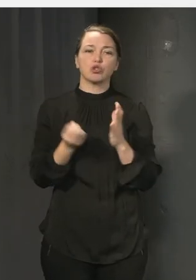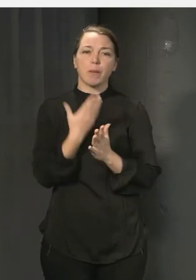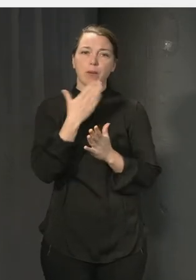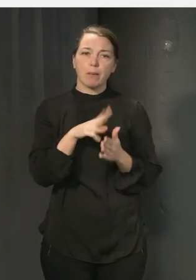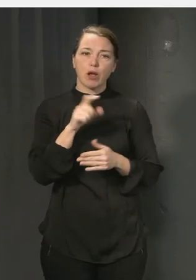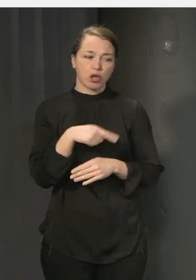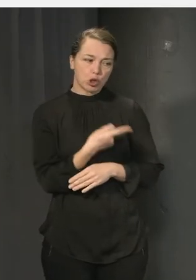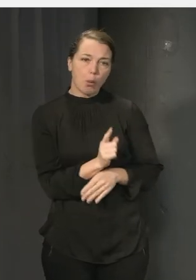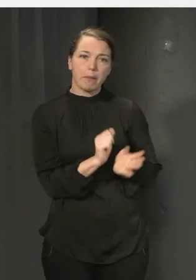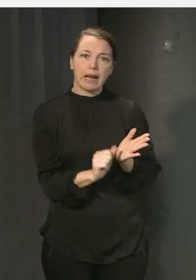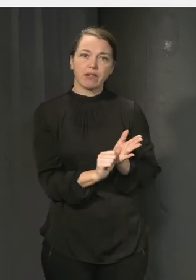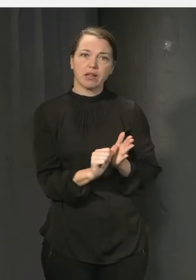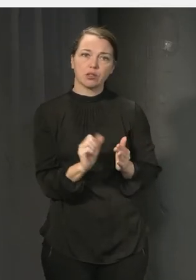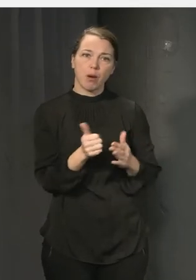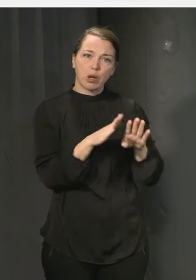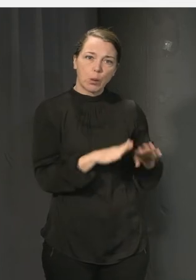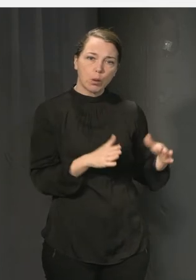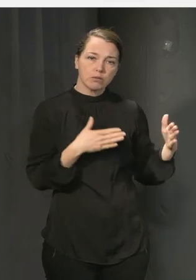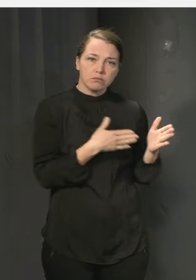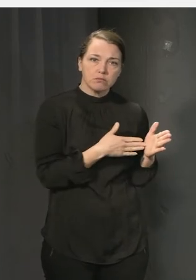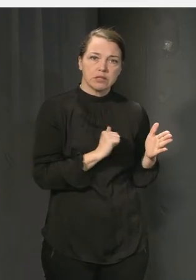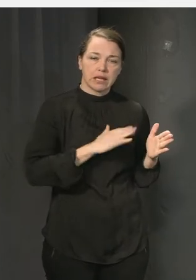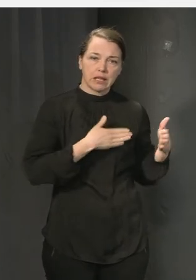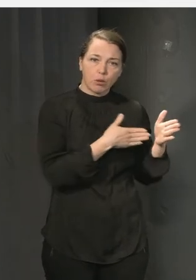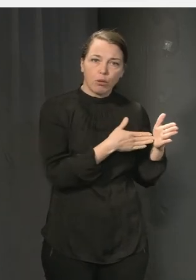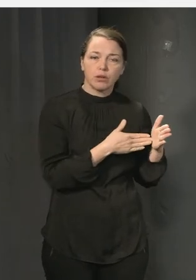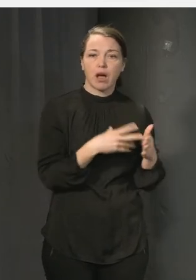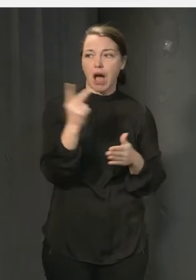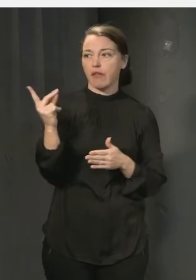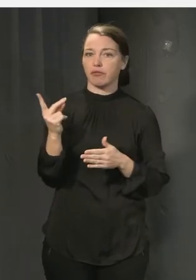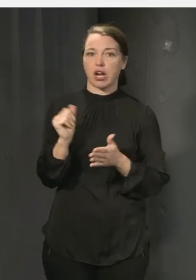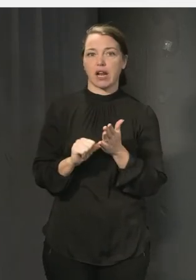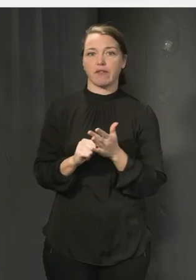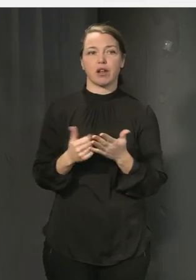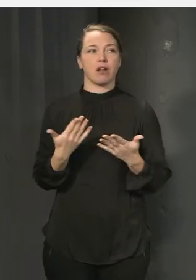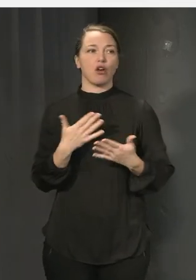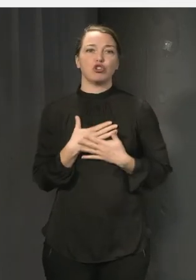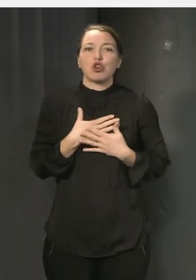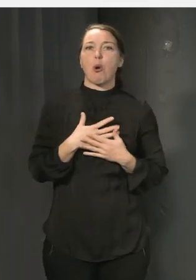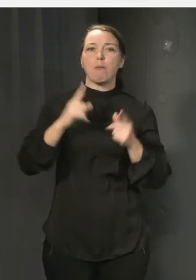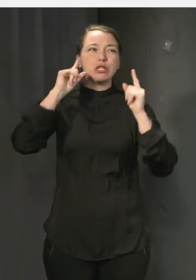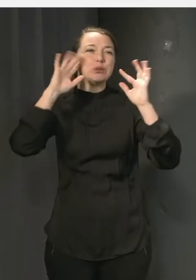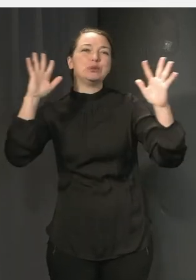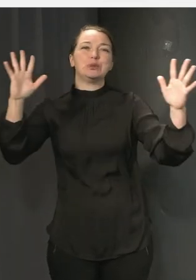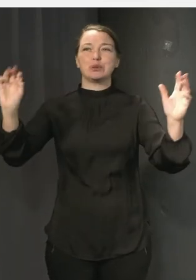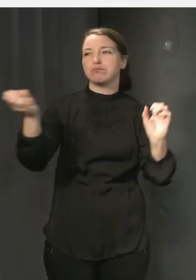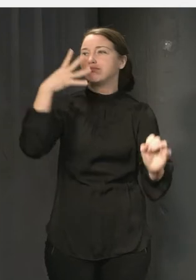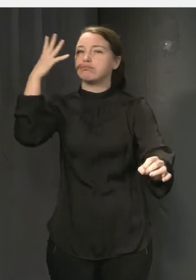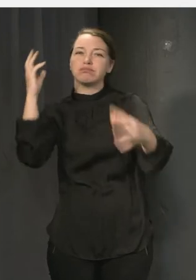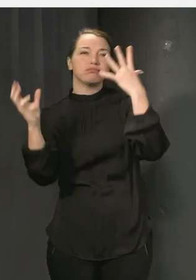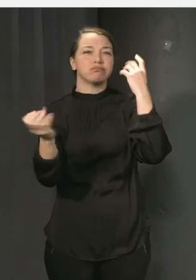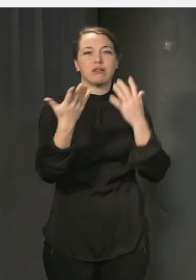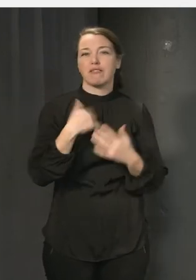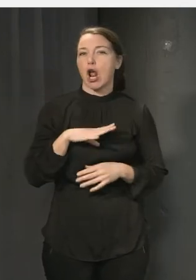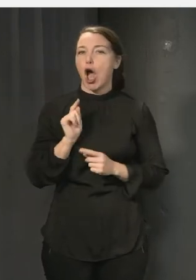de kan känna sig trygga? Så finns det andra elever som är bekväma i en massa sår eller en massa händelser och aktiviteter.